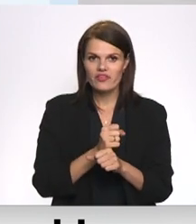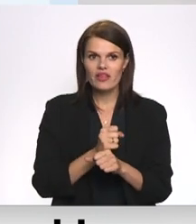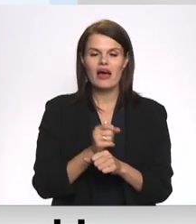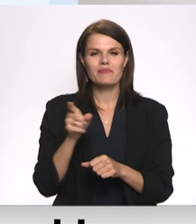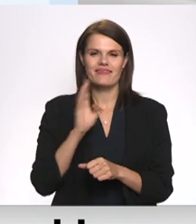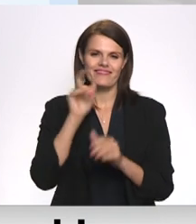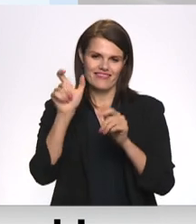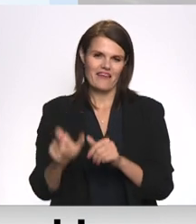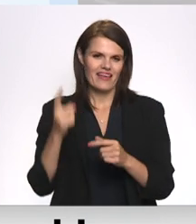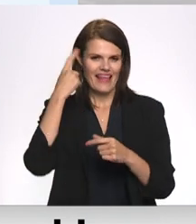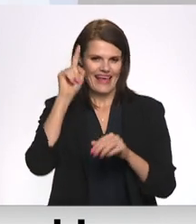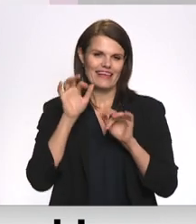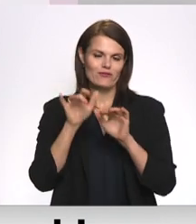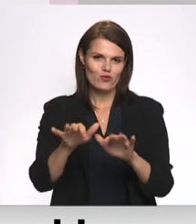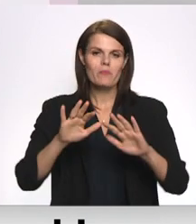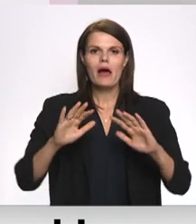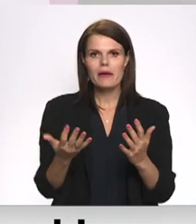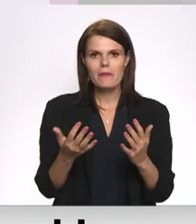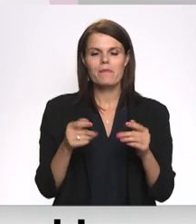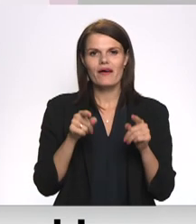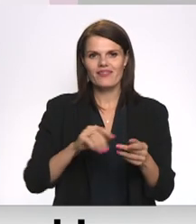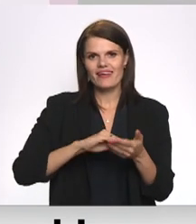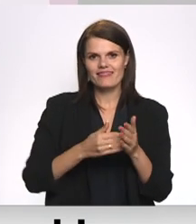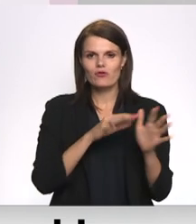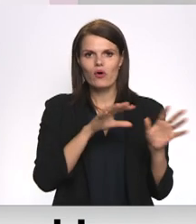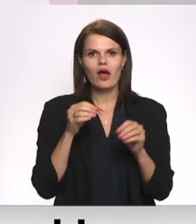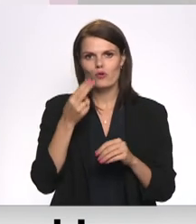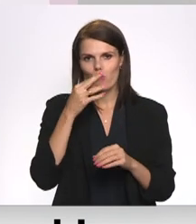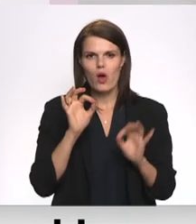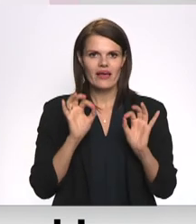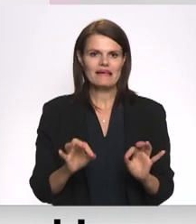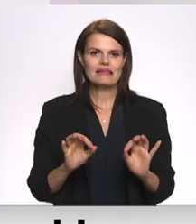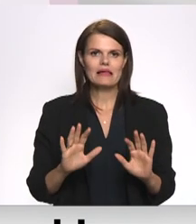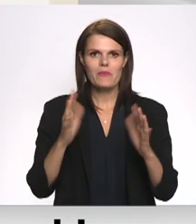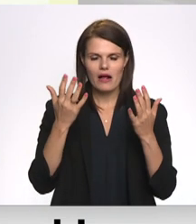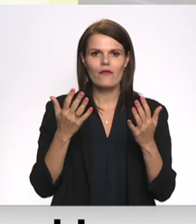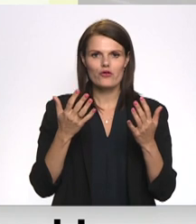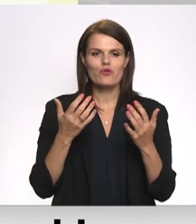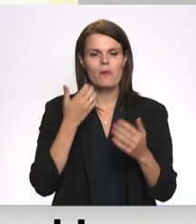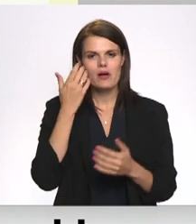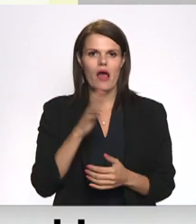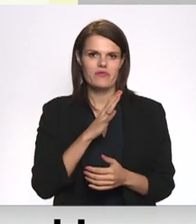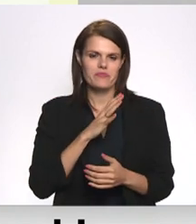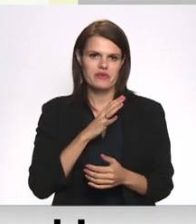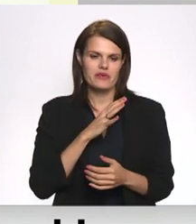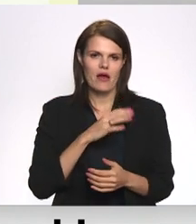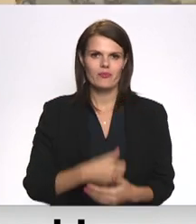izdomāts tēls, bet aprakstītās situācijas kampaņas veidotāji ņēmuši no reāliem gadījumiem Tiesības arga biroja praksē.